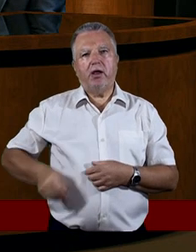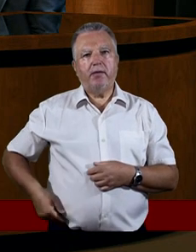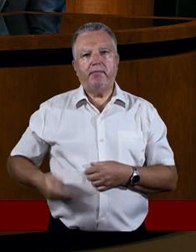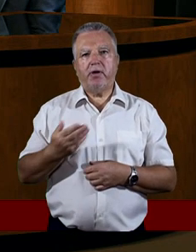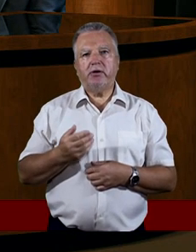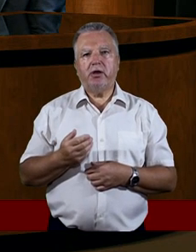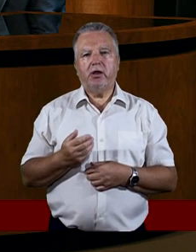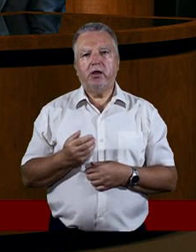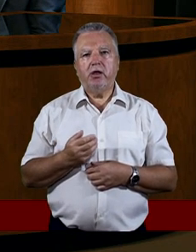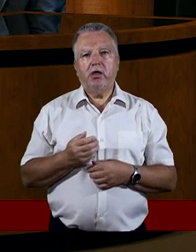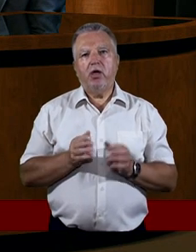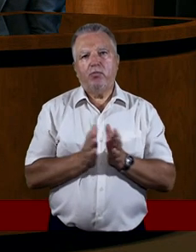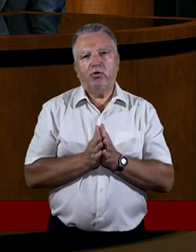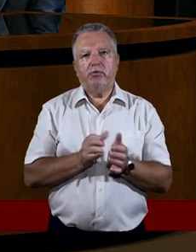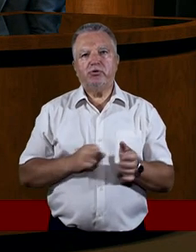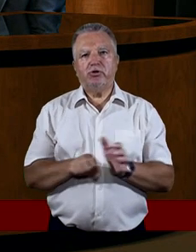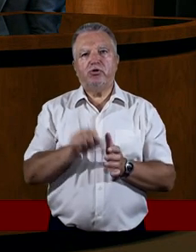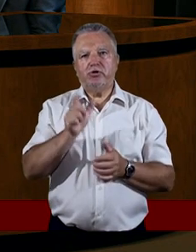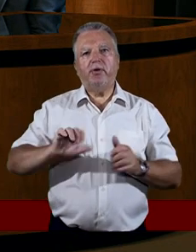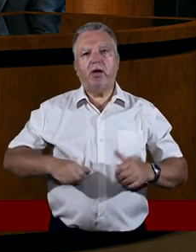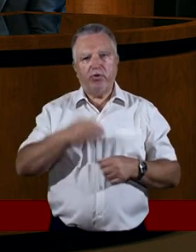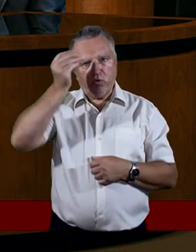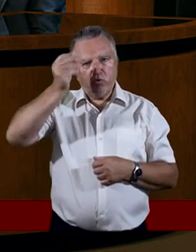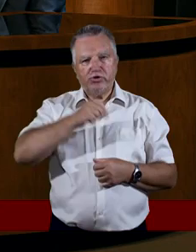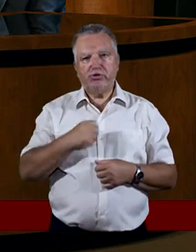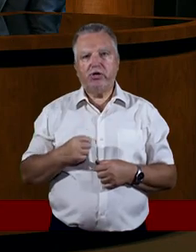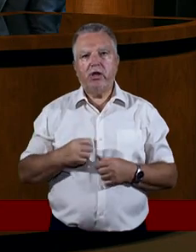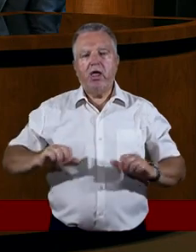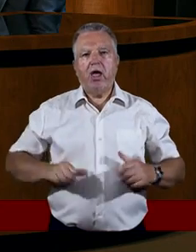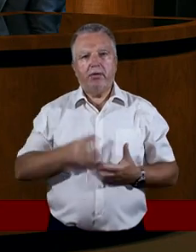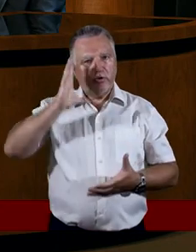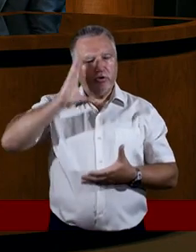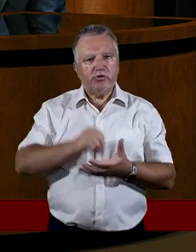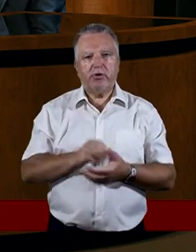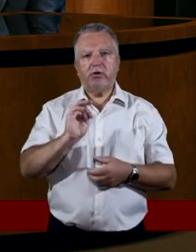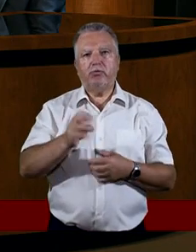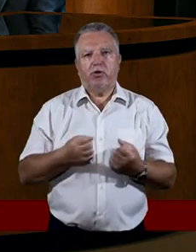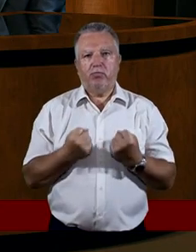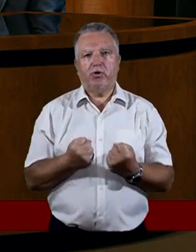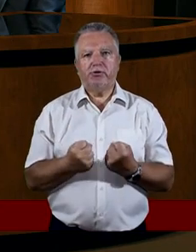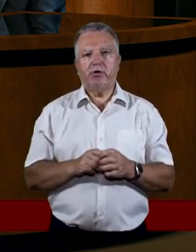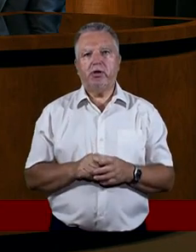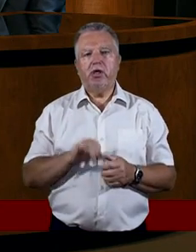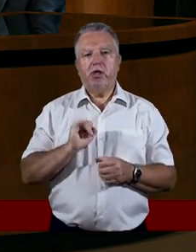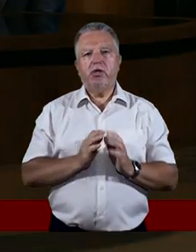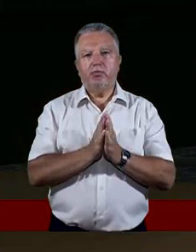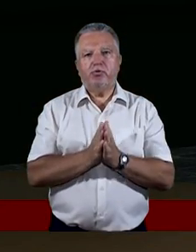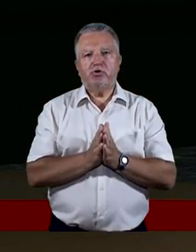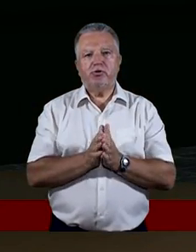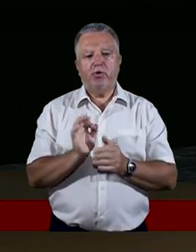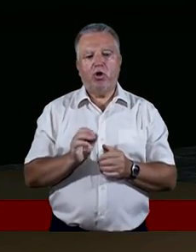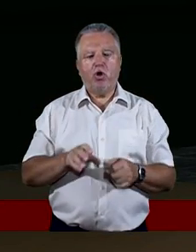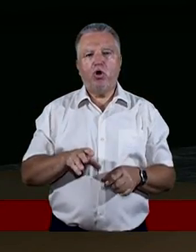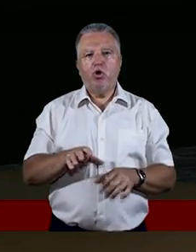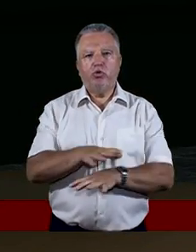przychodzimy teraz do Ciebie, aby uczyć się o Tobie, aby doświadczać Twojej mocy. I prosimy Cię